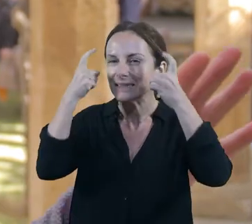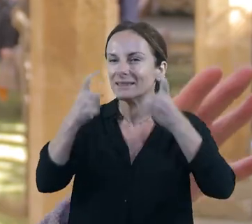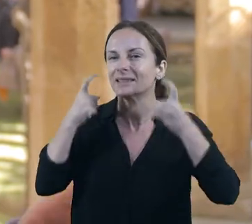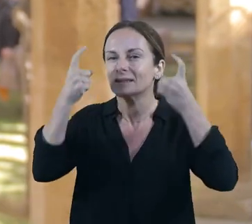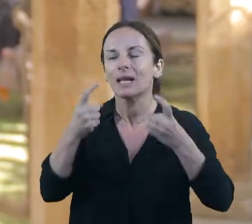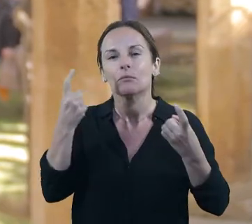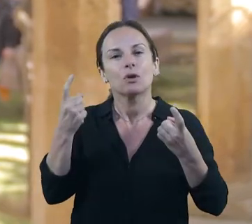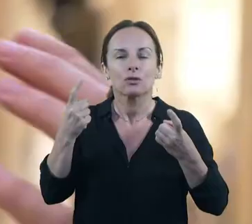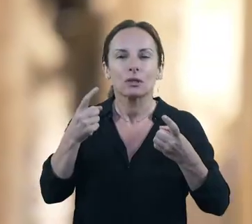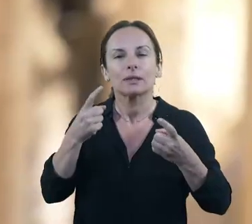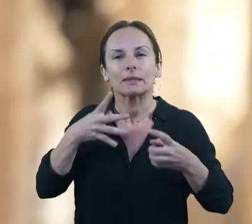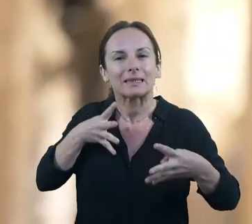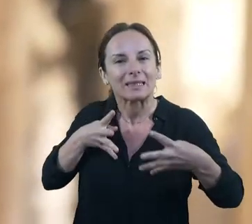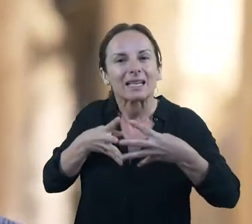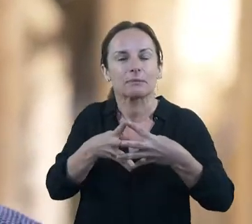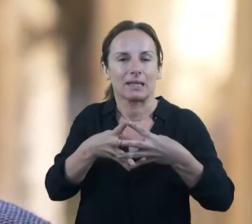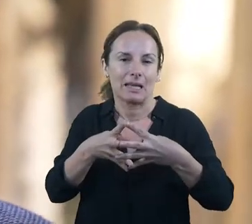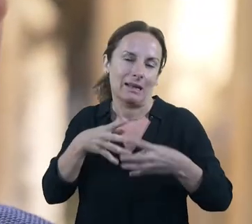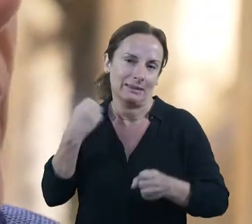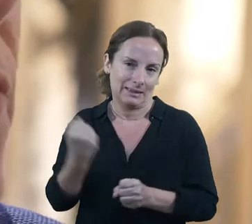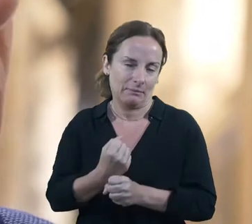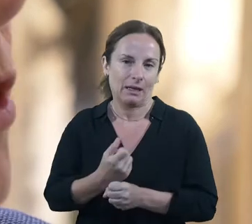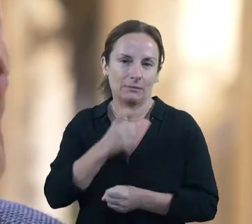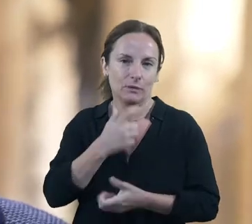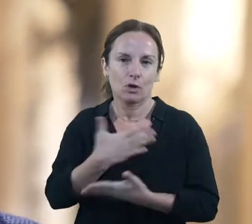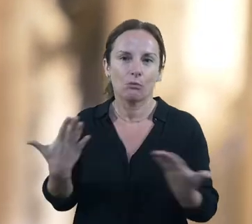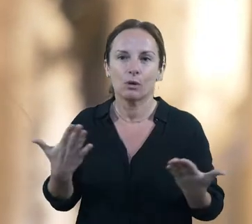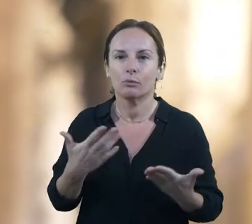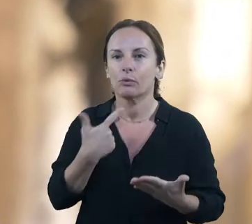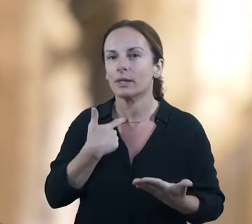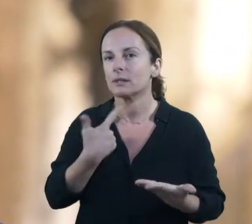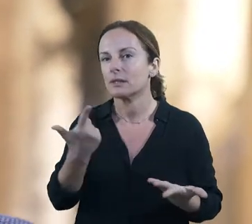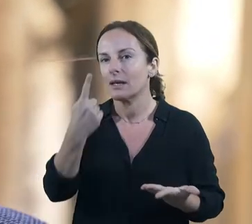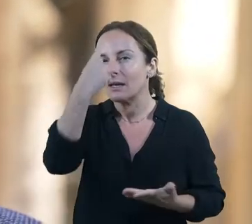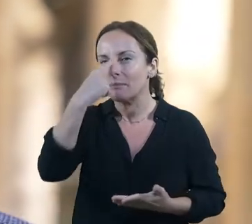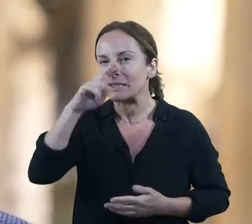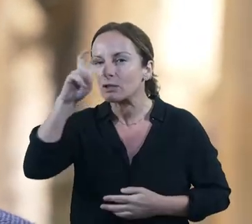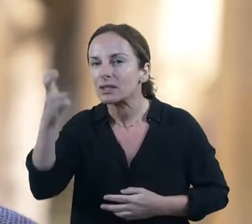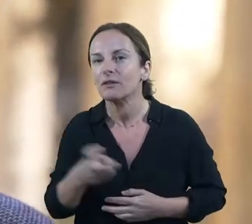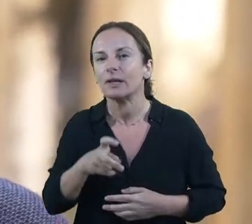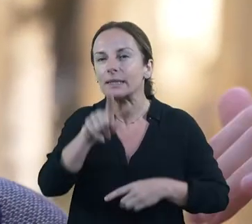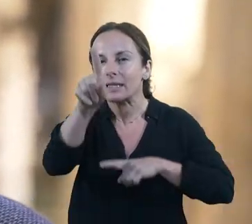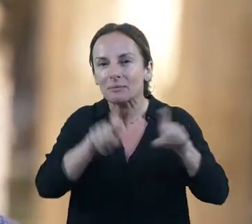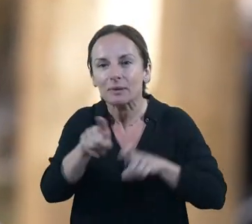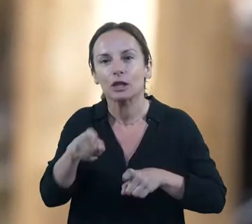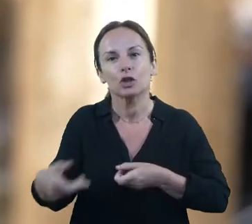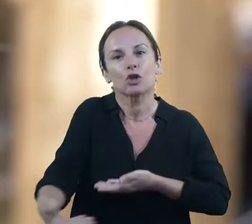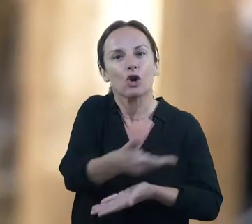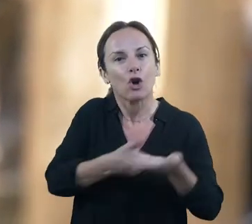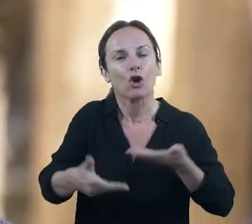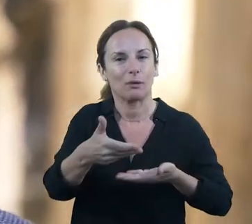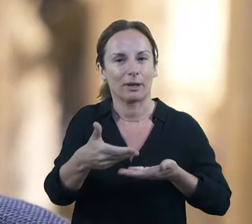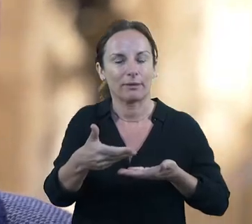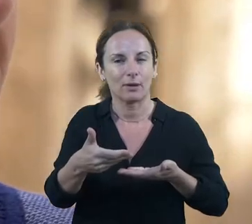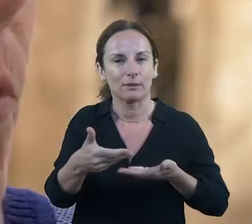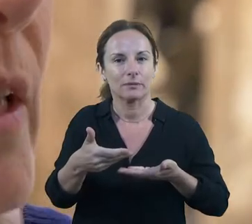transversal. És a dir, buscant un tipus de gent diferent i un tipus de manera de fer diferent. Ara mateix, aquí darrere hi ha l